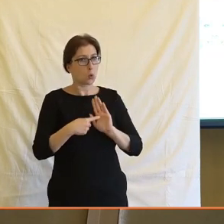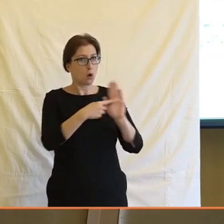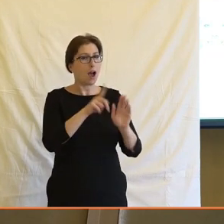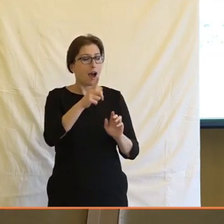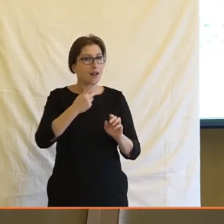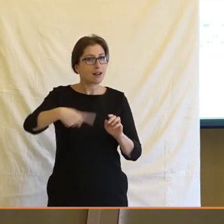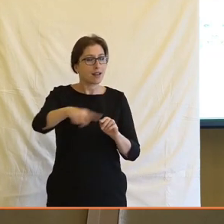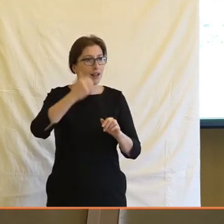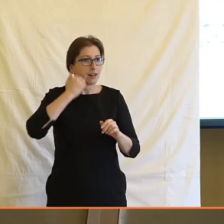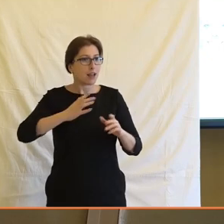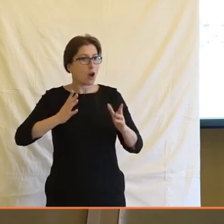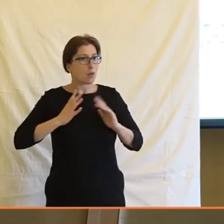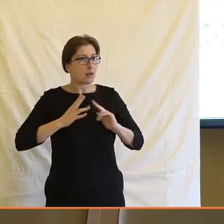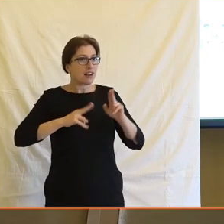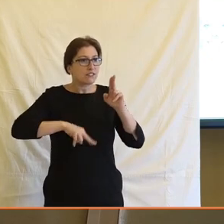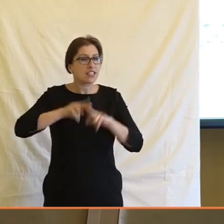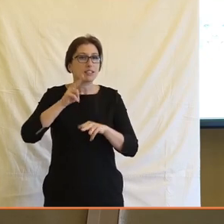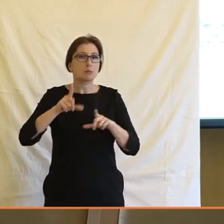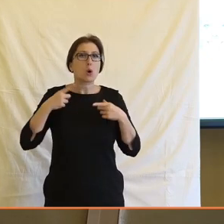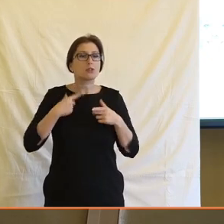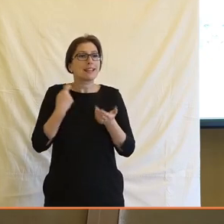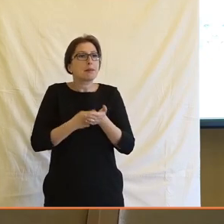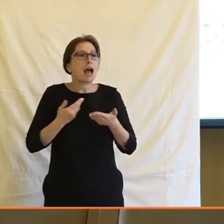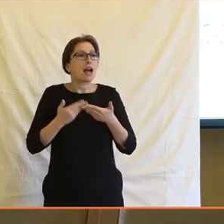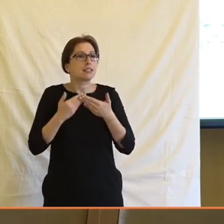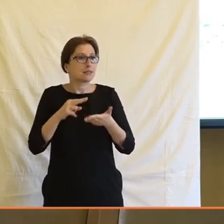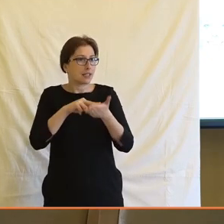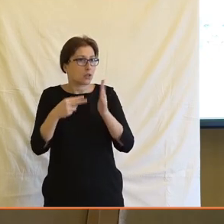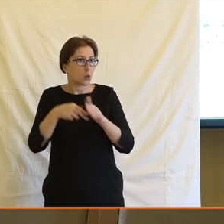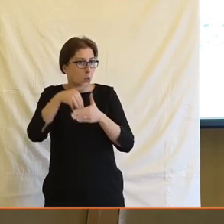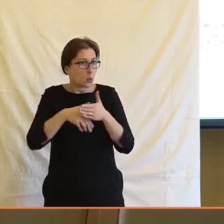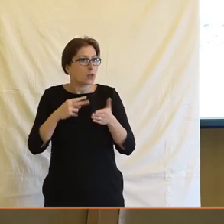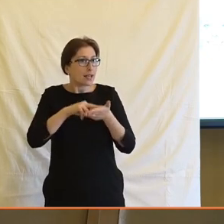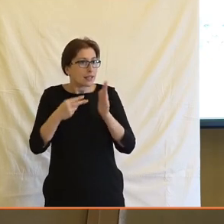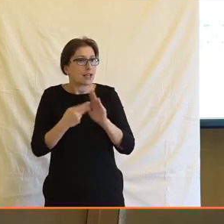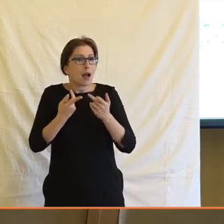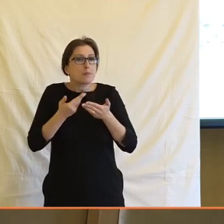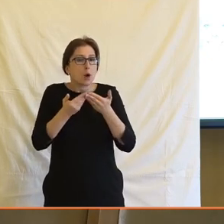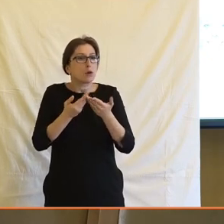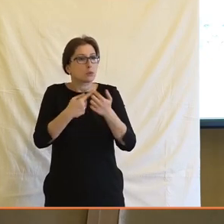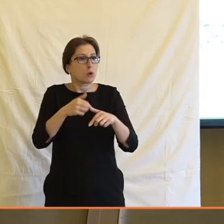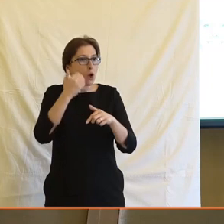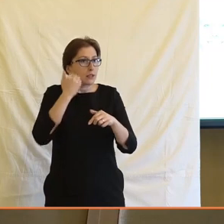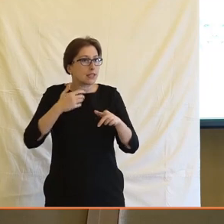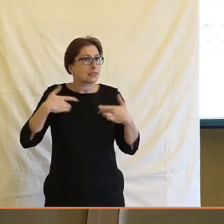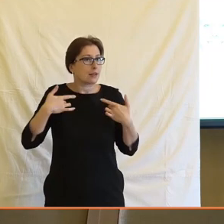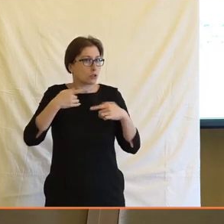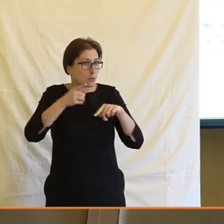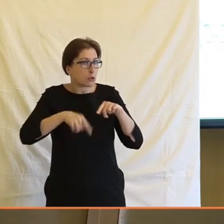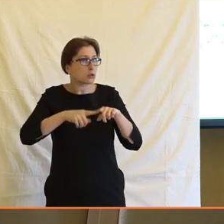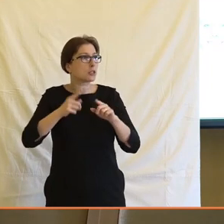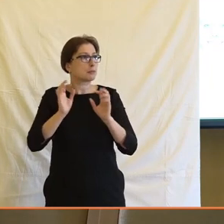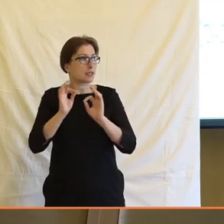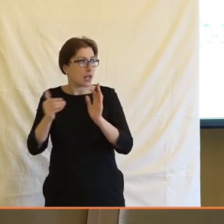se lidé obávají znát více asistivní technologie, to jsou technologie, které pomáhají lidem se speciální